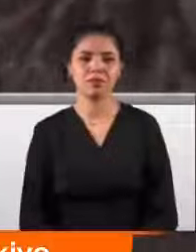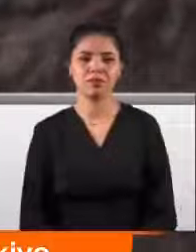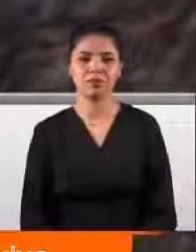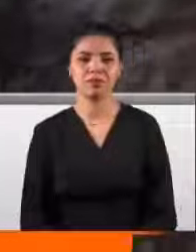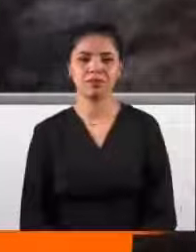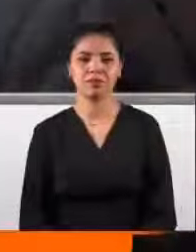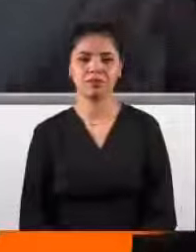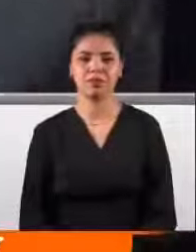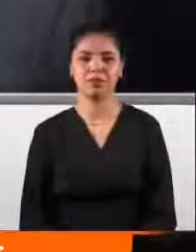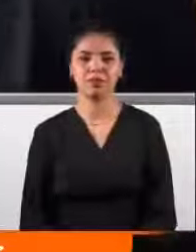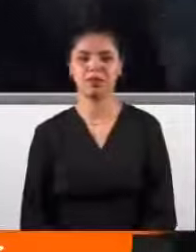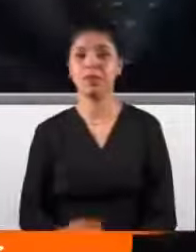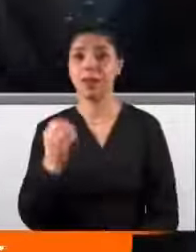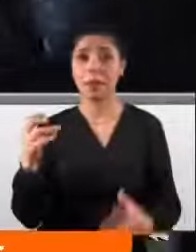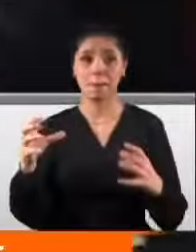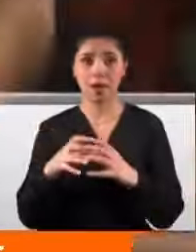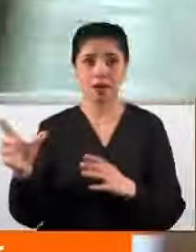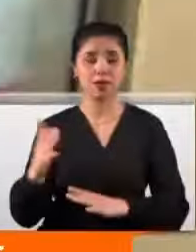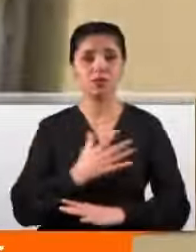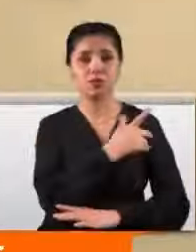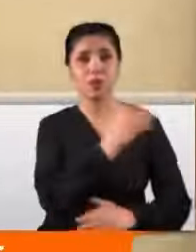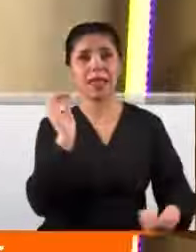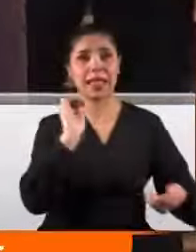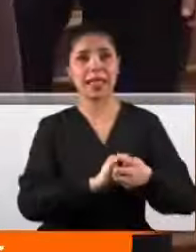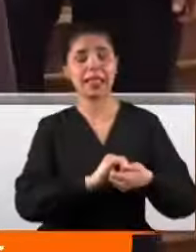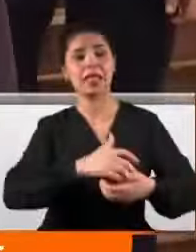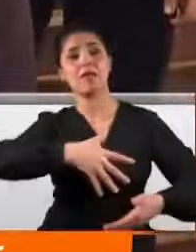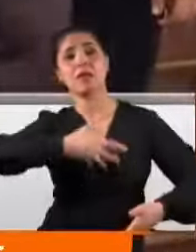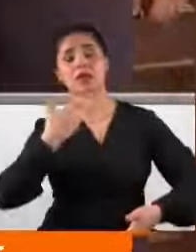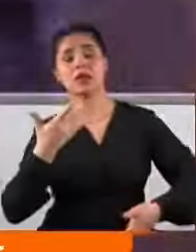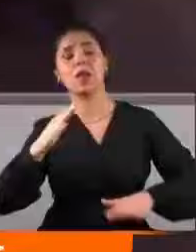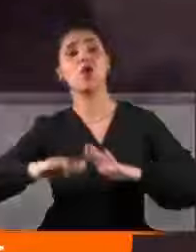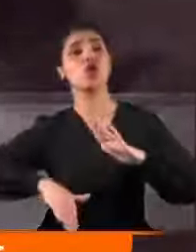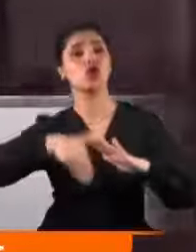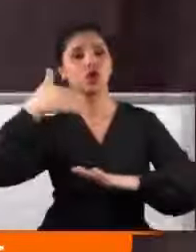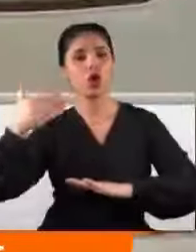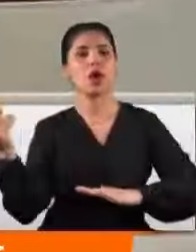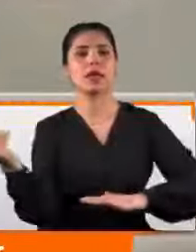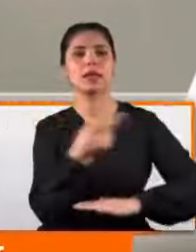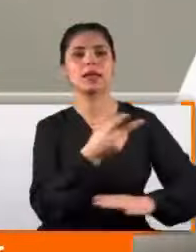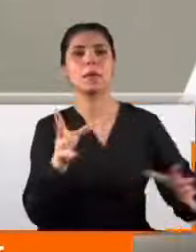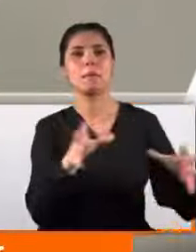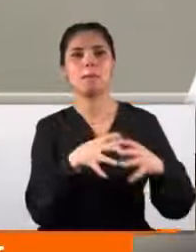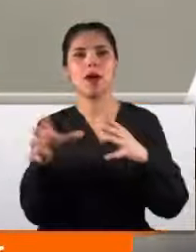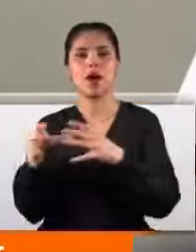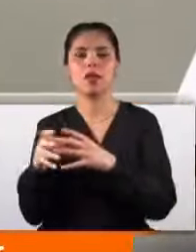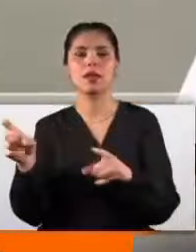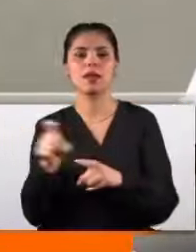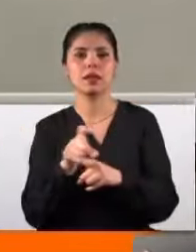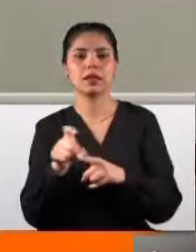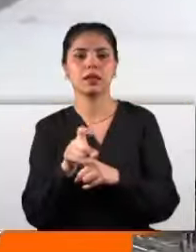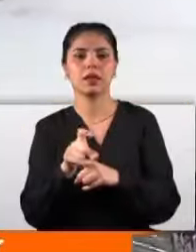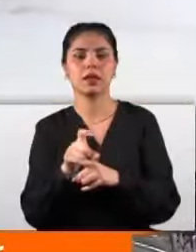oy edeceğiz. İYİ Parti'nin CHP'ye ittifak kapısını kapamasının ardından, iki parti arasında tansiyon en son